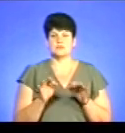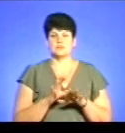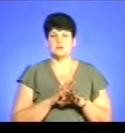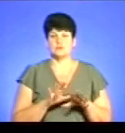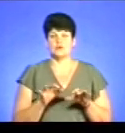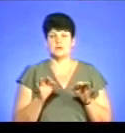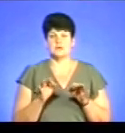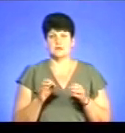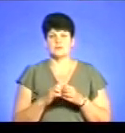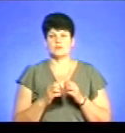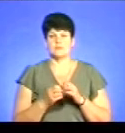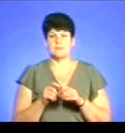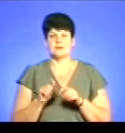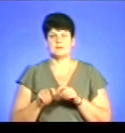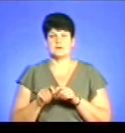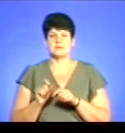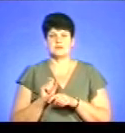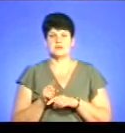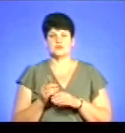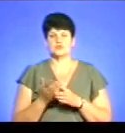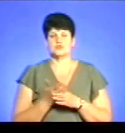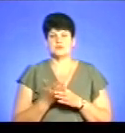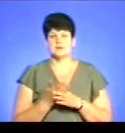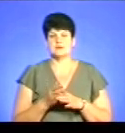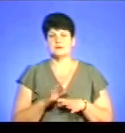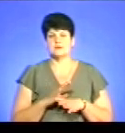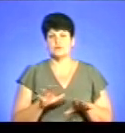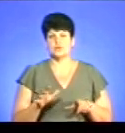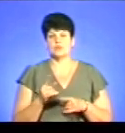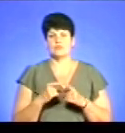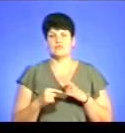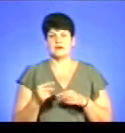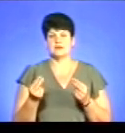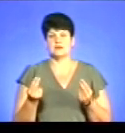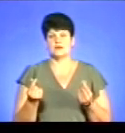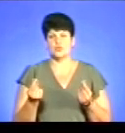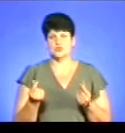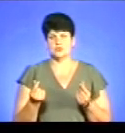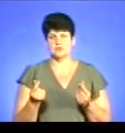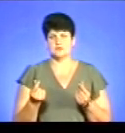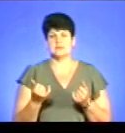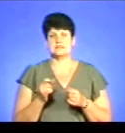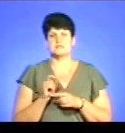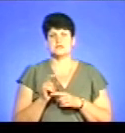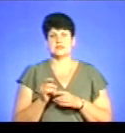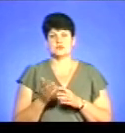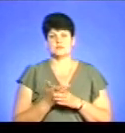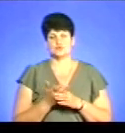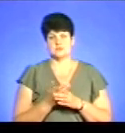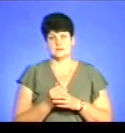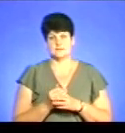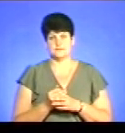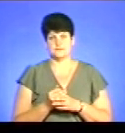ніяких нюансів при перевірках призначених субсидій і не відбувалося повернення коштів за призначеними субсидіями.